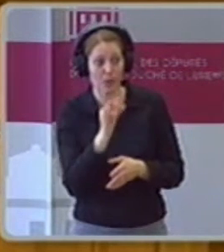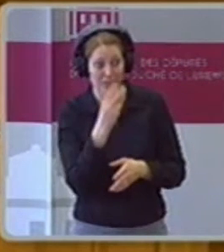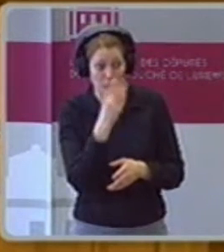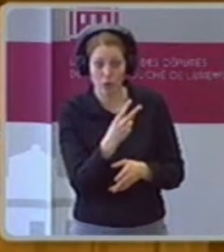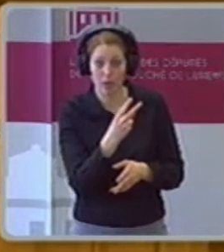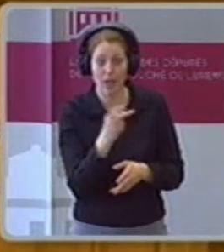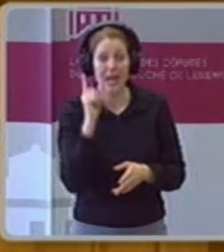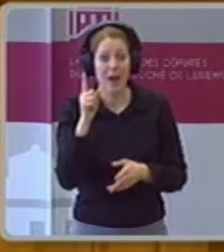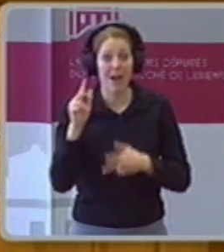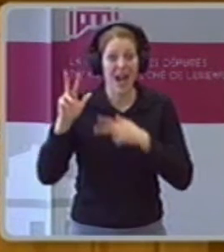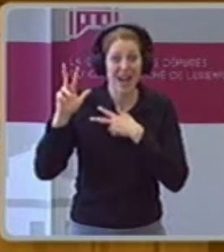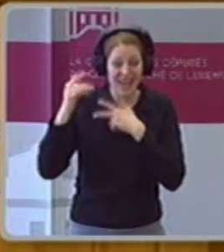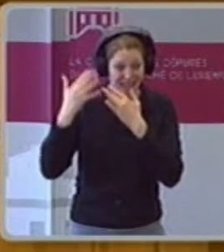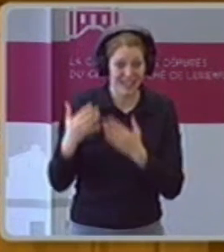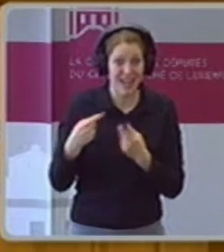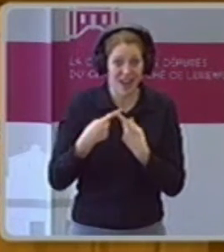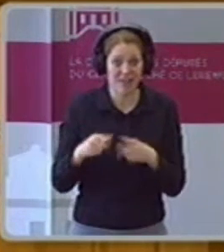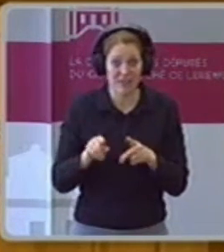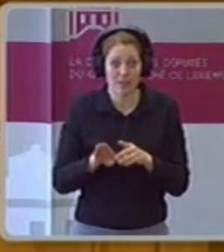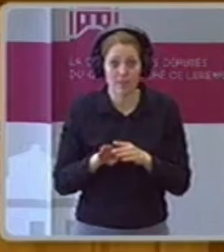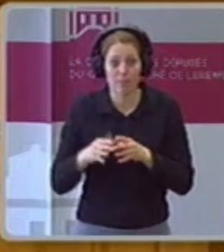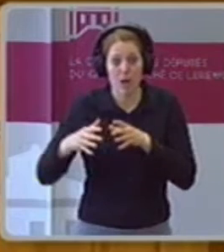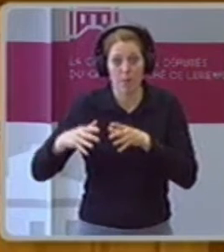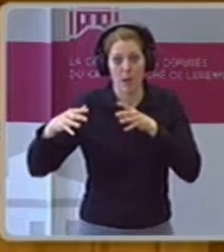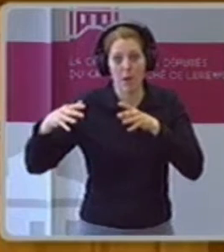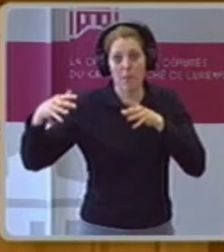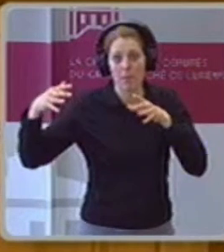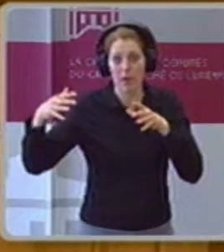Milliarden an den Lied. Denn Herr Böckl hat gesagt,